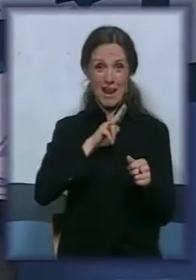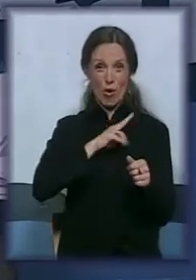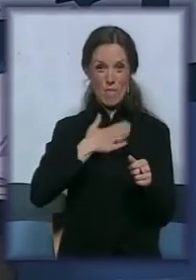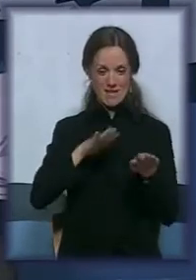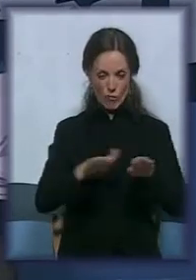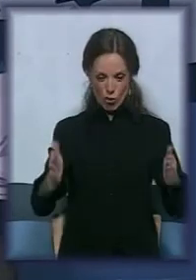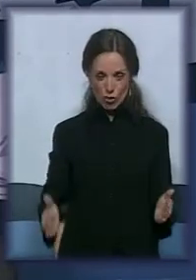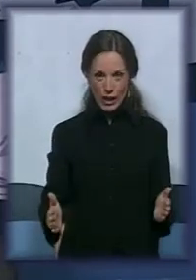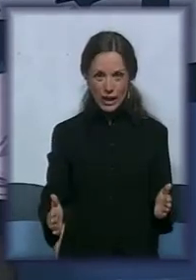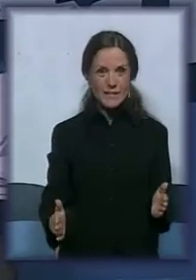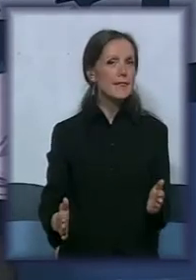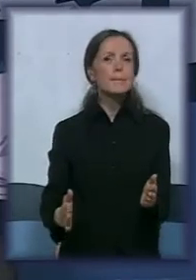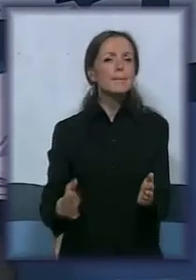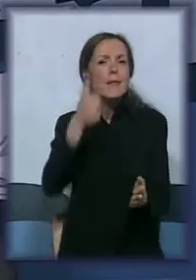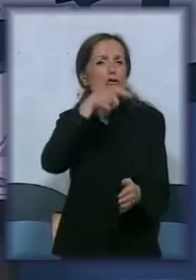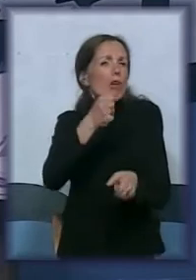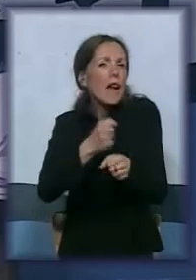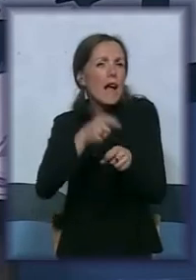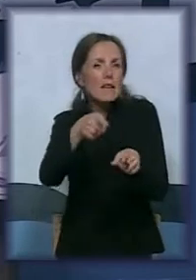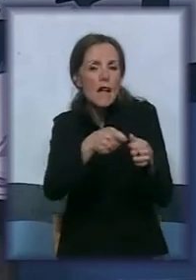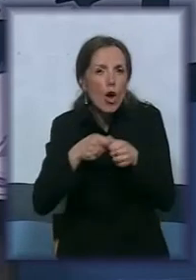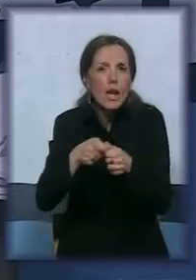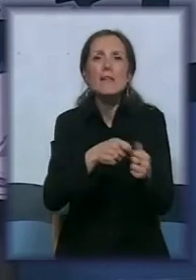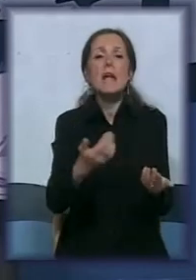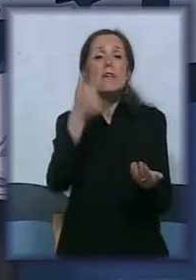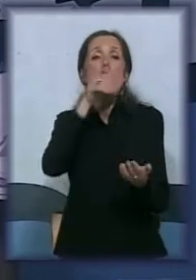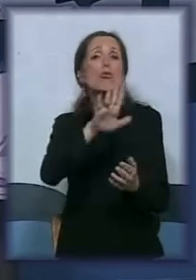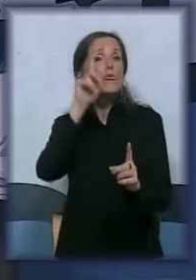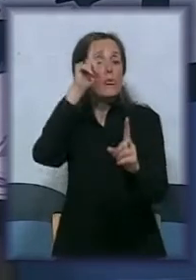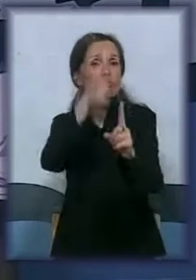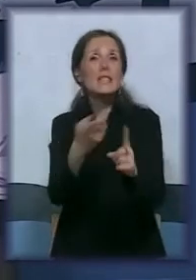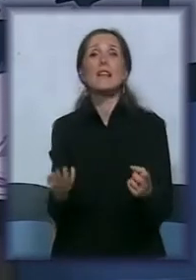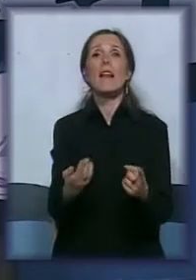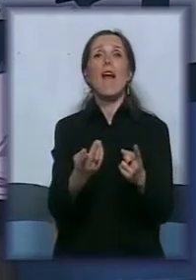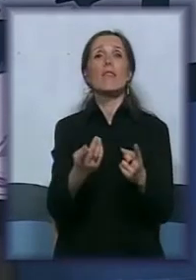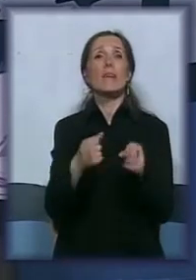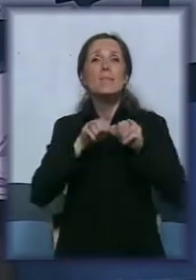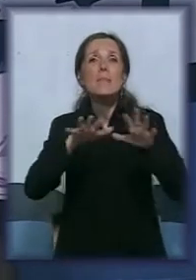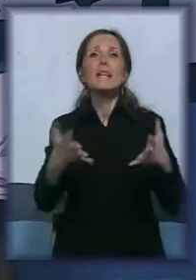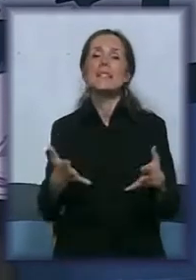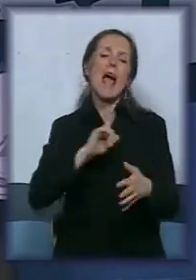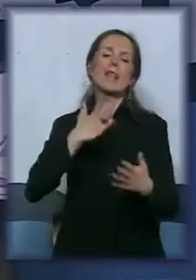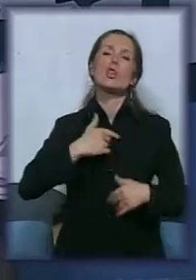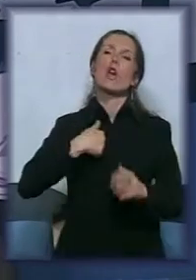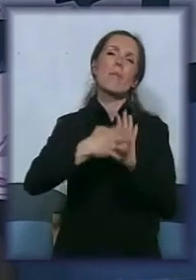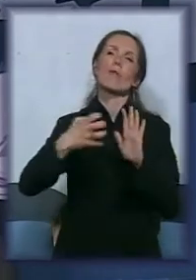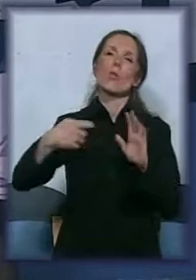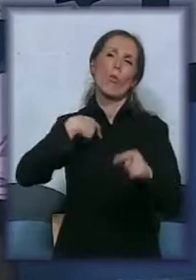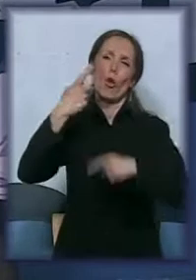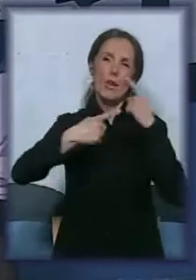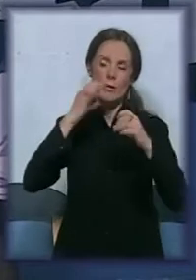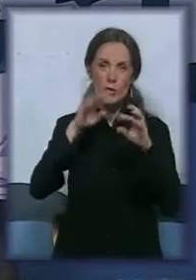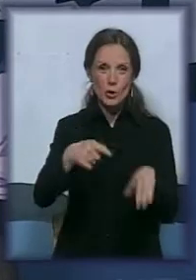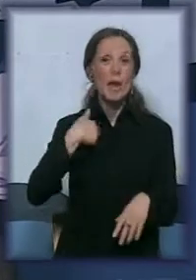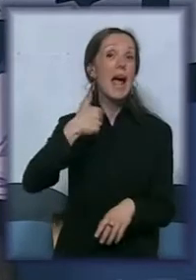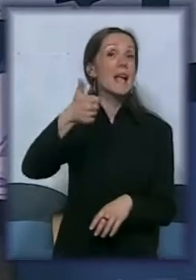se ona bavi, koji su ciljevi, misija i kako sve to. Da ne pričam ja mnogo dugo o tome. Ja sam juče samo